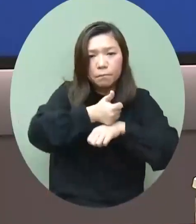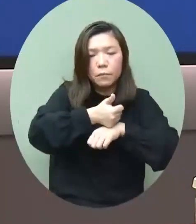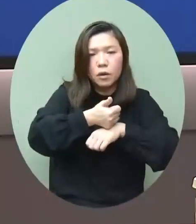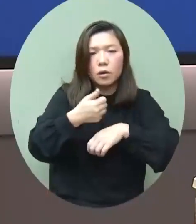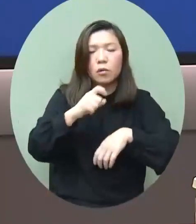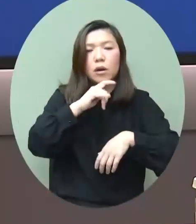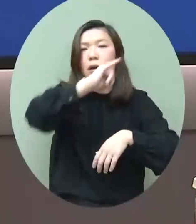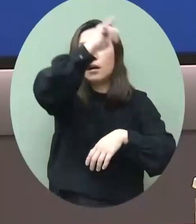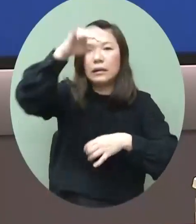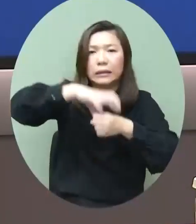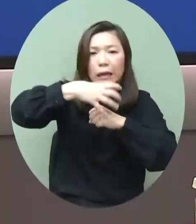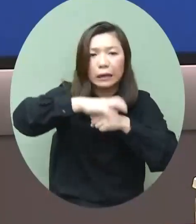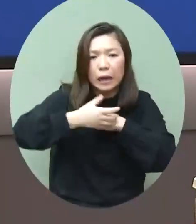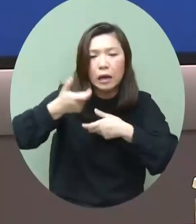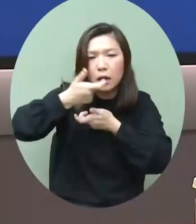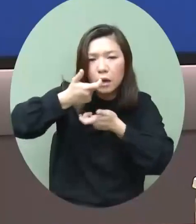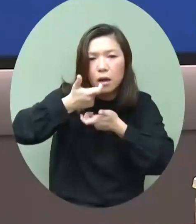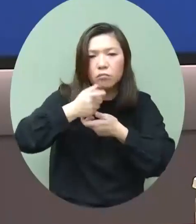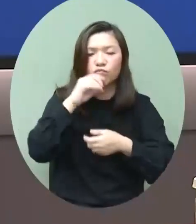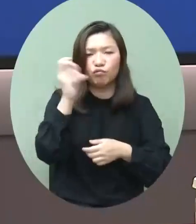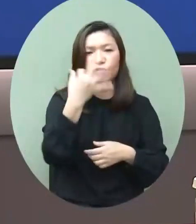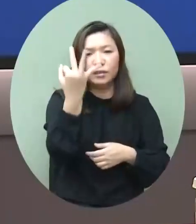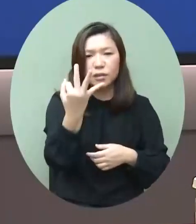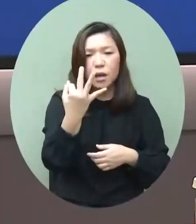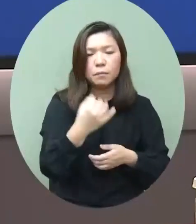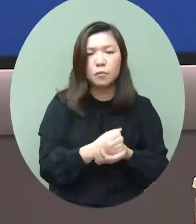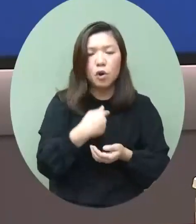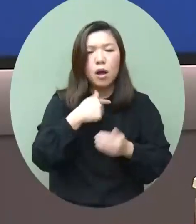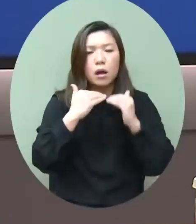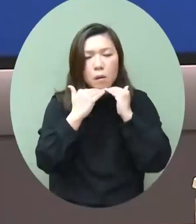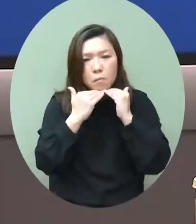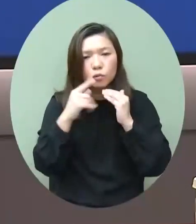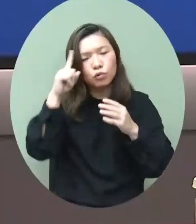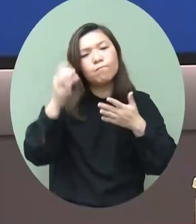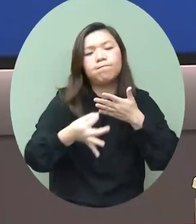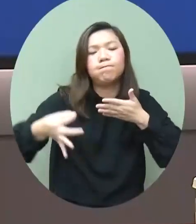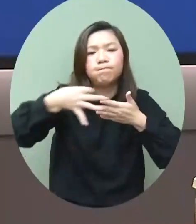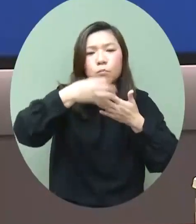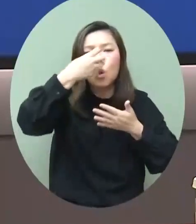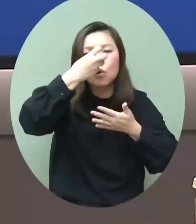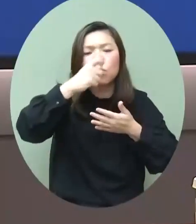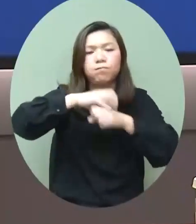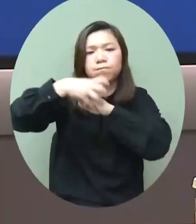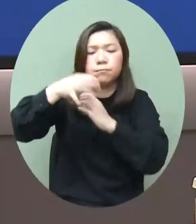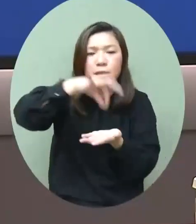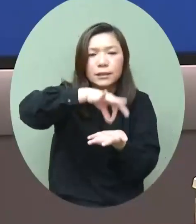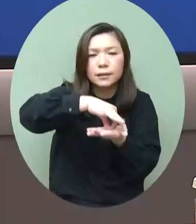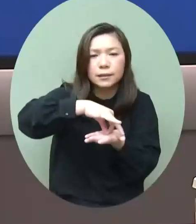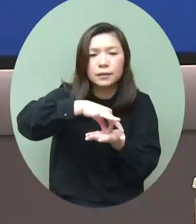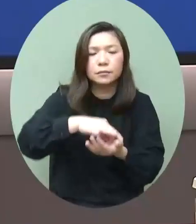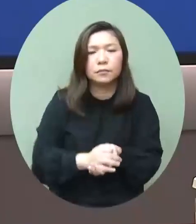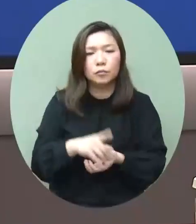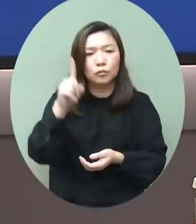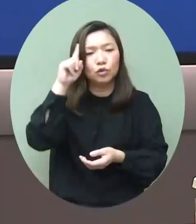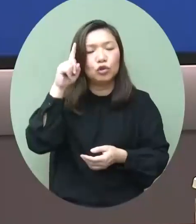出席世界經濟論壇都先後三次就是希望提升香港的國際地位來講